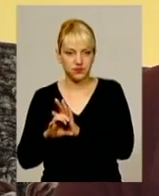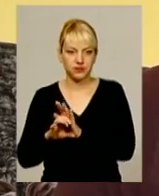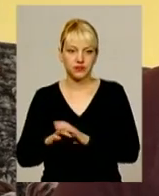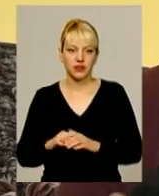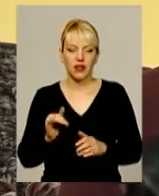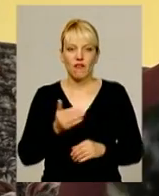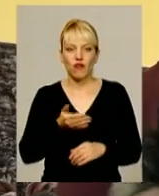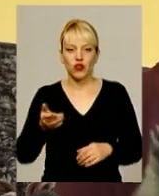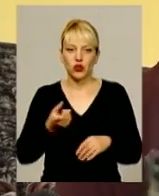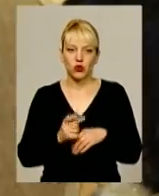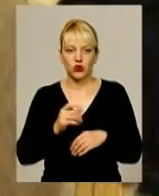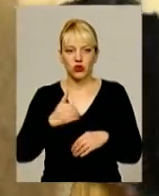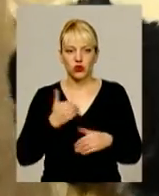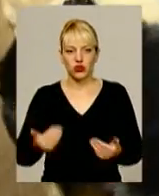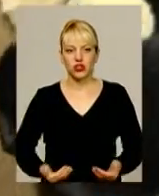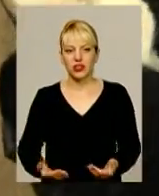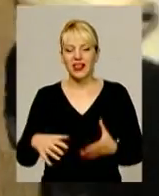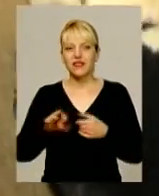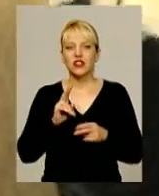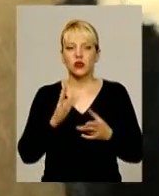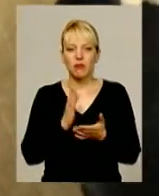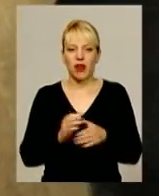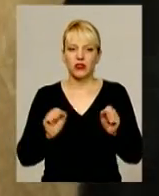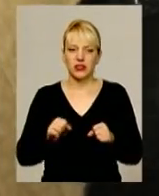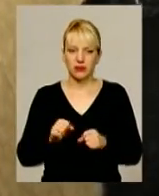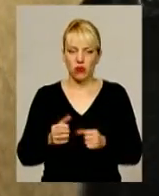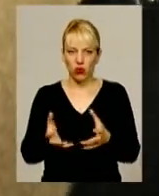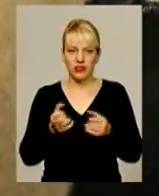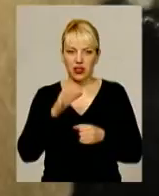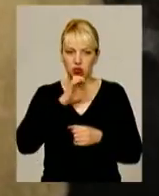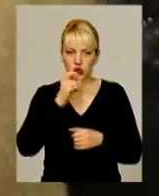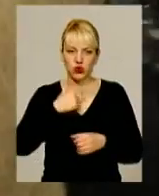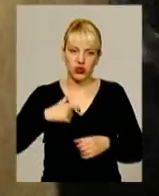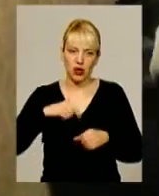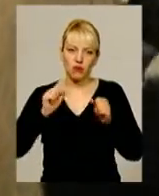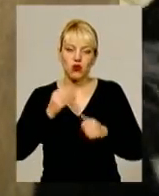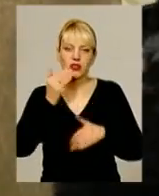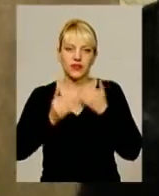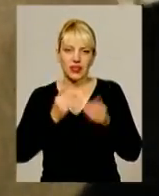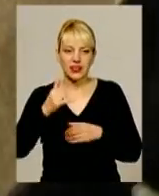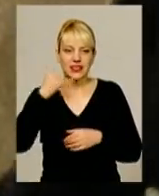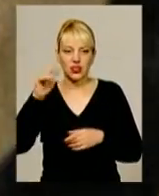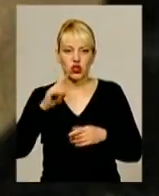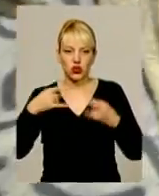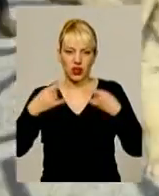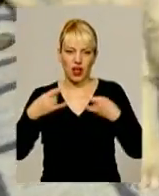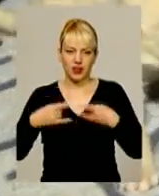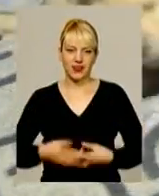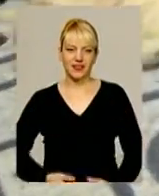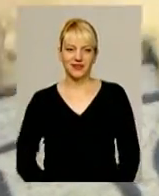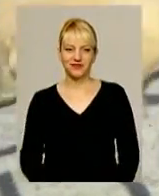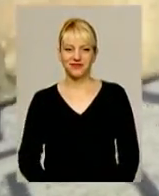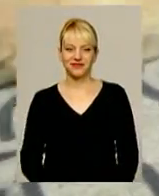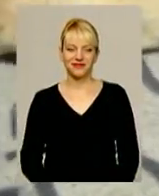І вони дуже хочуть жити. Всі, хто мають змогу взяти цуценят до себе, можуть звертатися за телефоном, що на екрані. Світлана